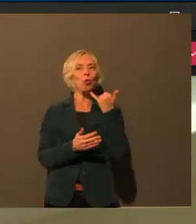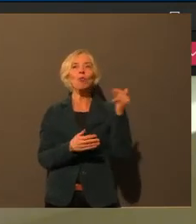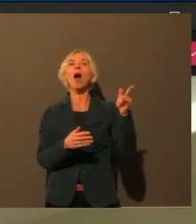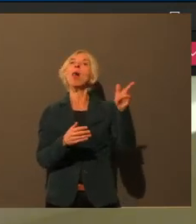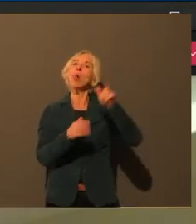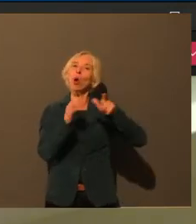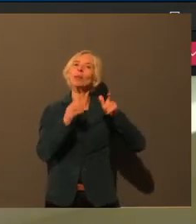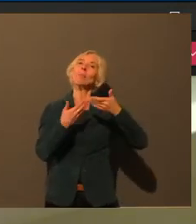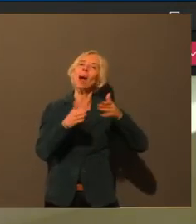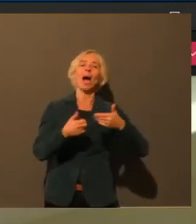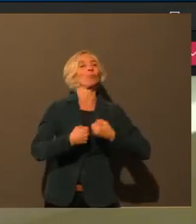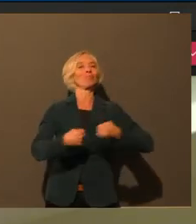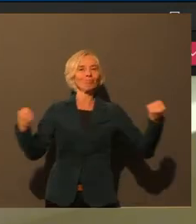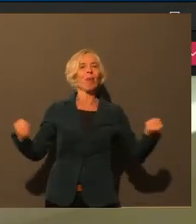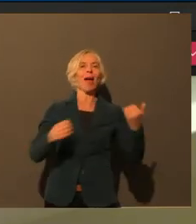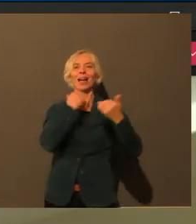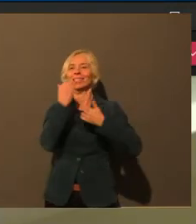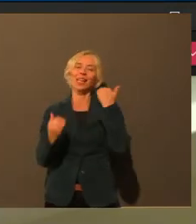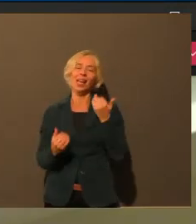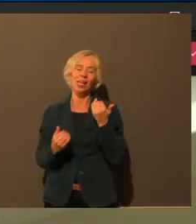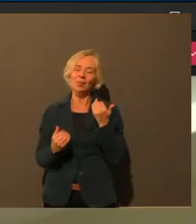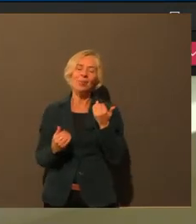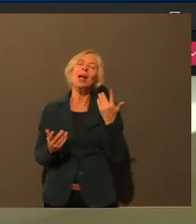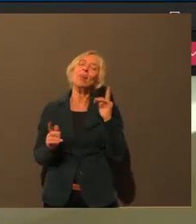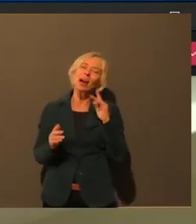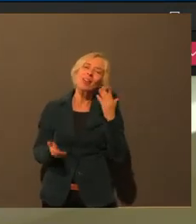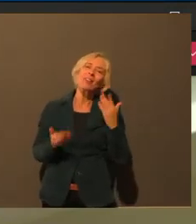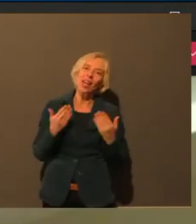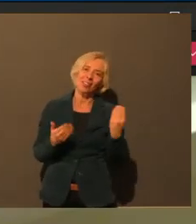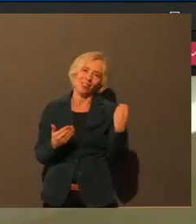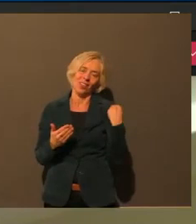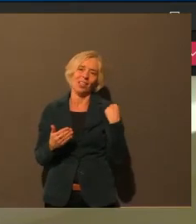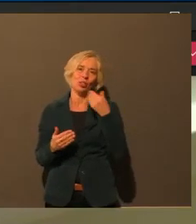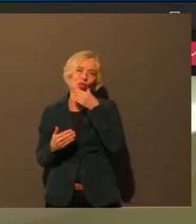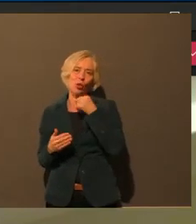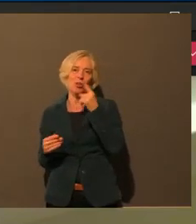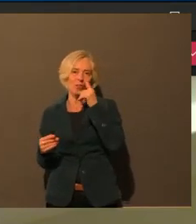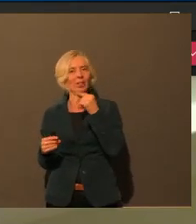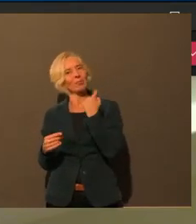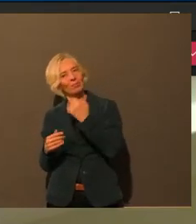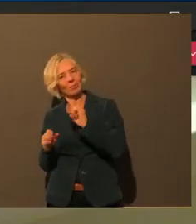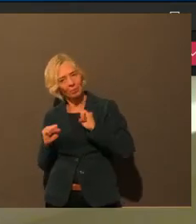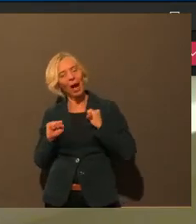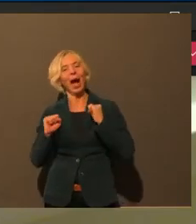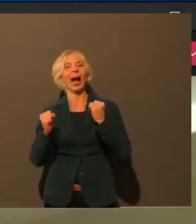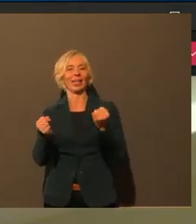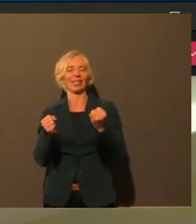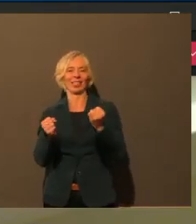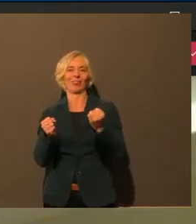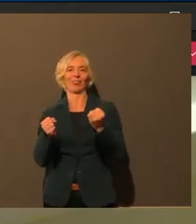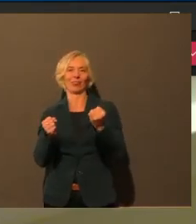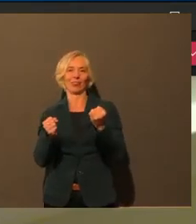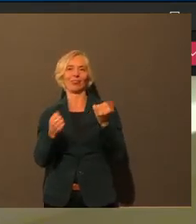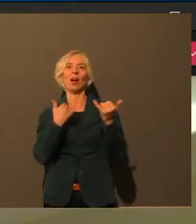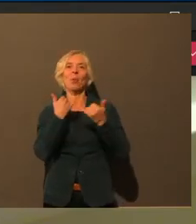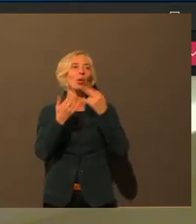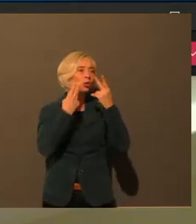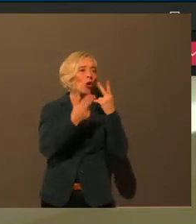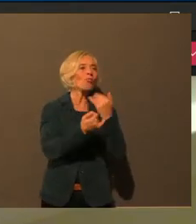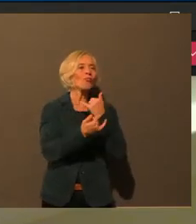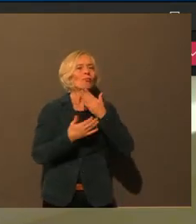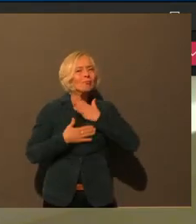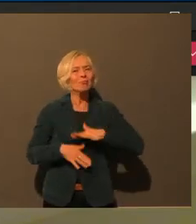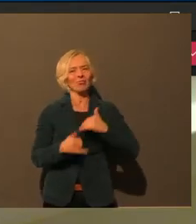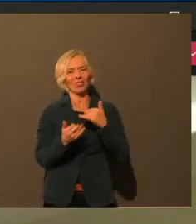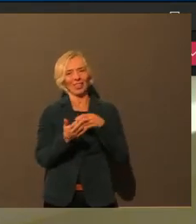sonst, wenn die Sozialstrukturen drumherum passen, dass es einfach Möglichkeiten gibt, da entsprechend mit zu unterstützen.